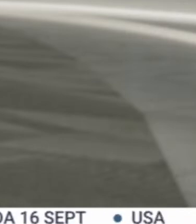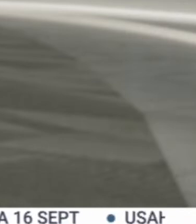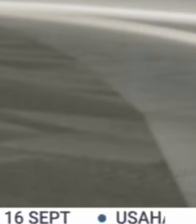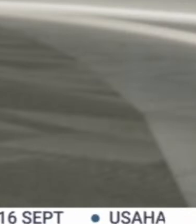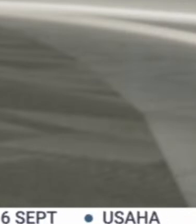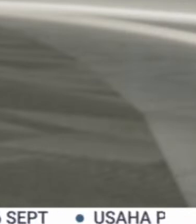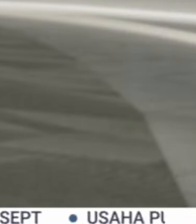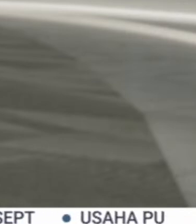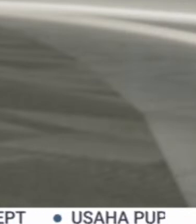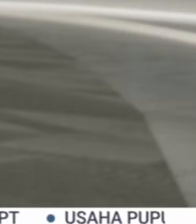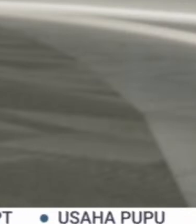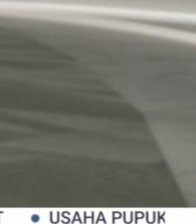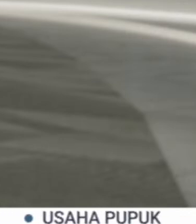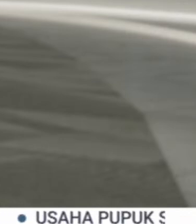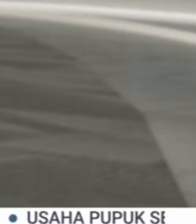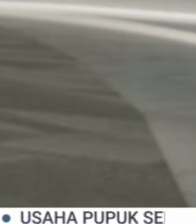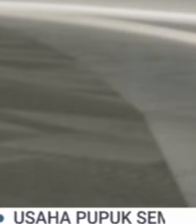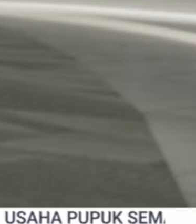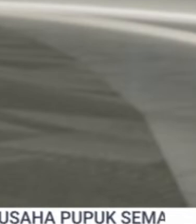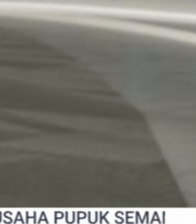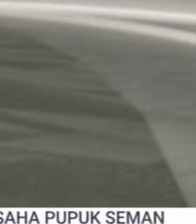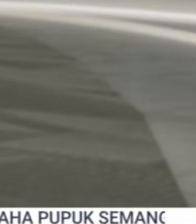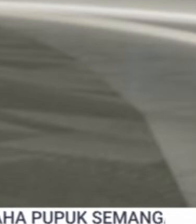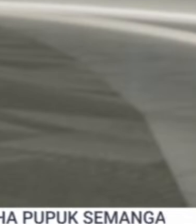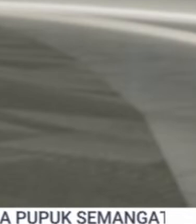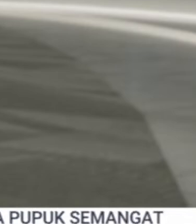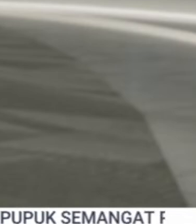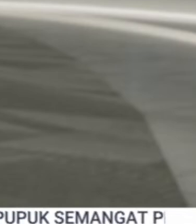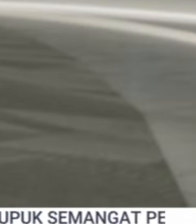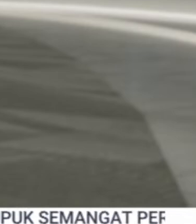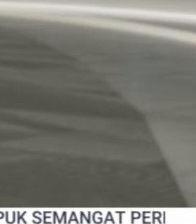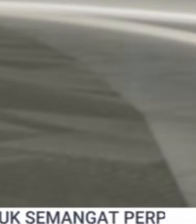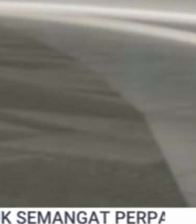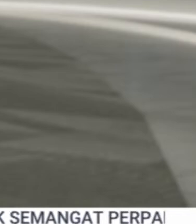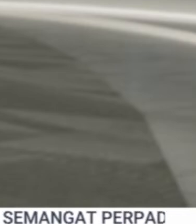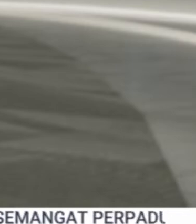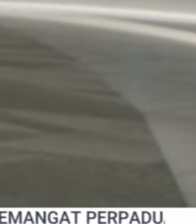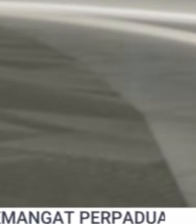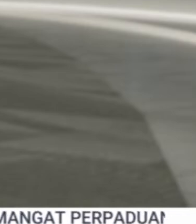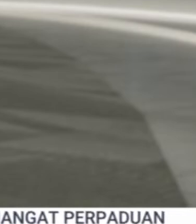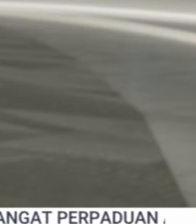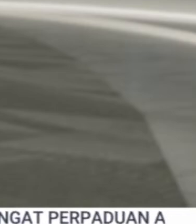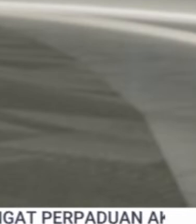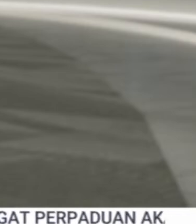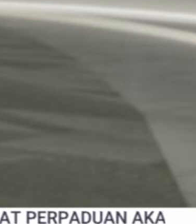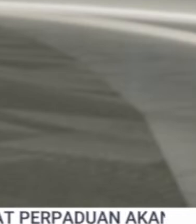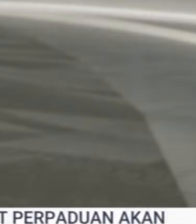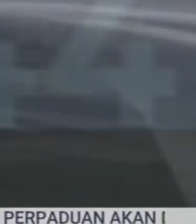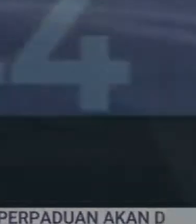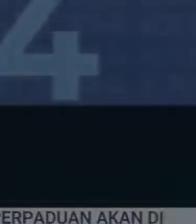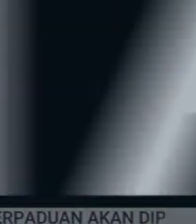untuk papanan komprehensif Saya Syarul Islam Assalamualaikum Salam Malaysia Madani Tekad Perpaduan Penuhi Harapan